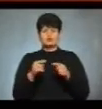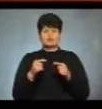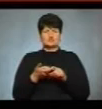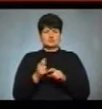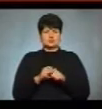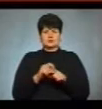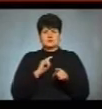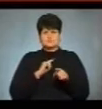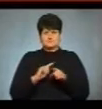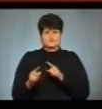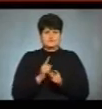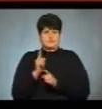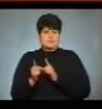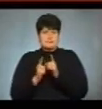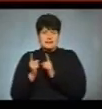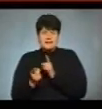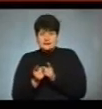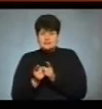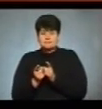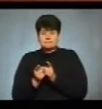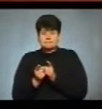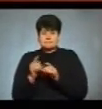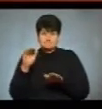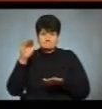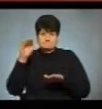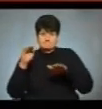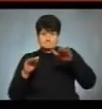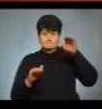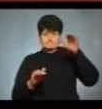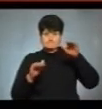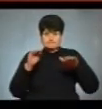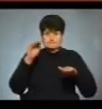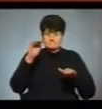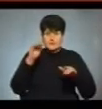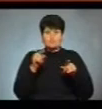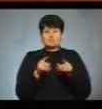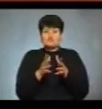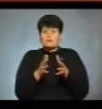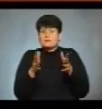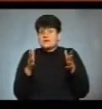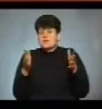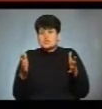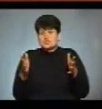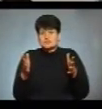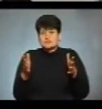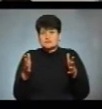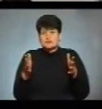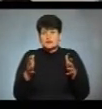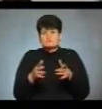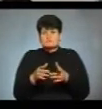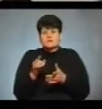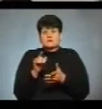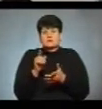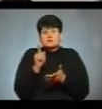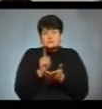змінити положення Шальків-Терес, тому що, повторюсь, більшість змушена